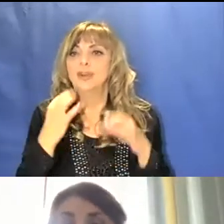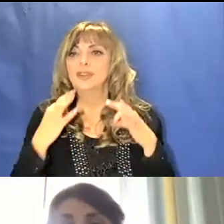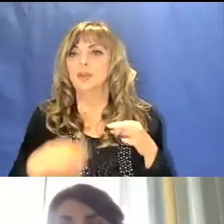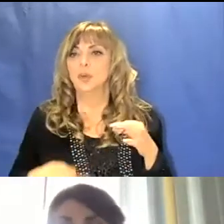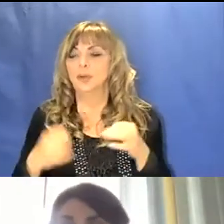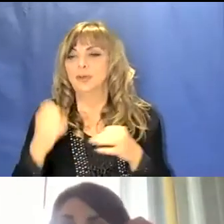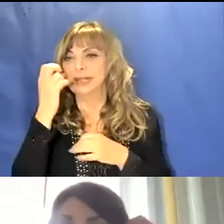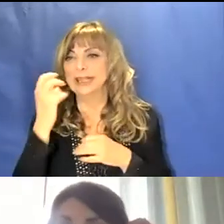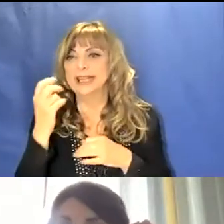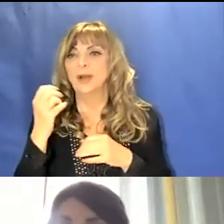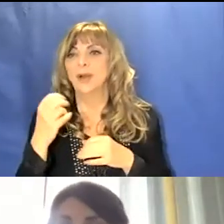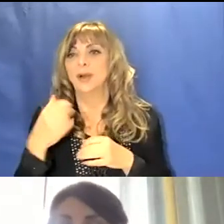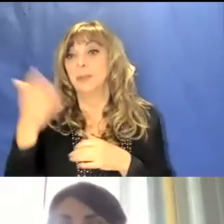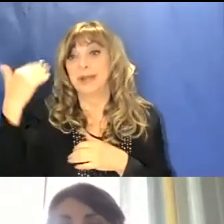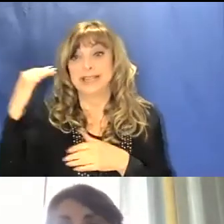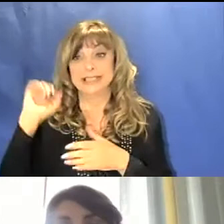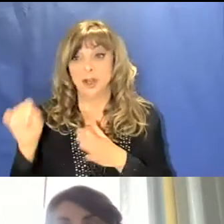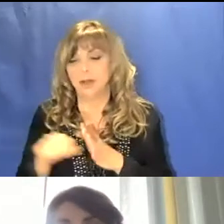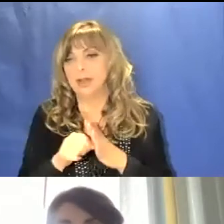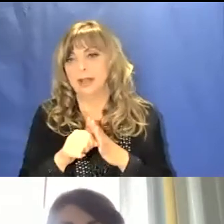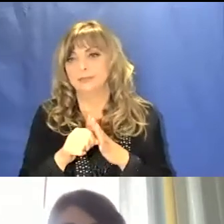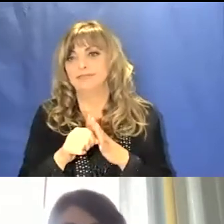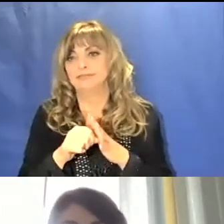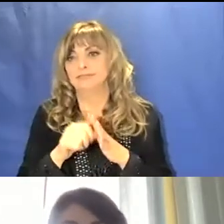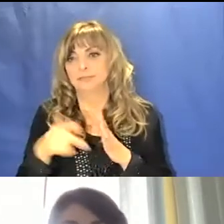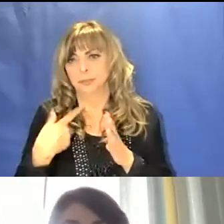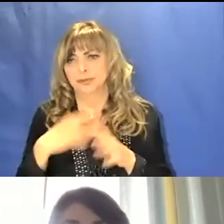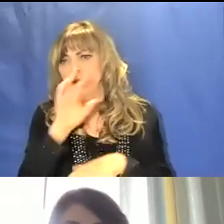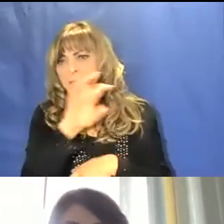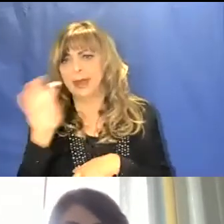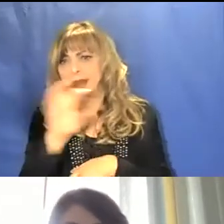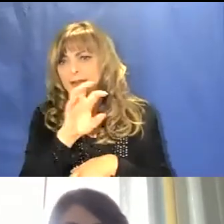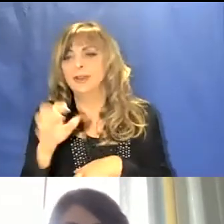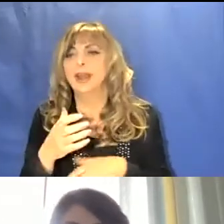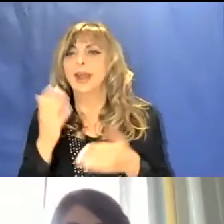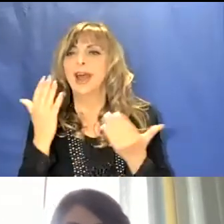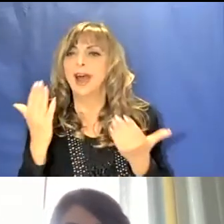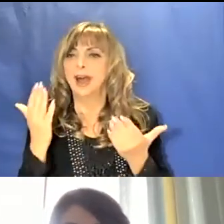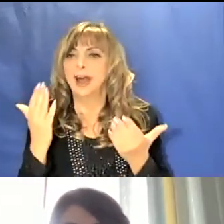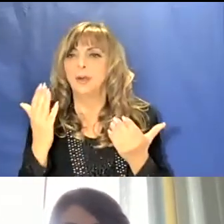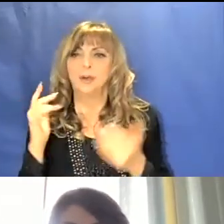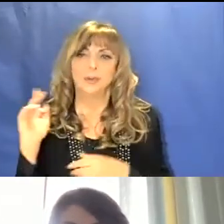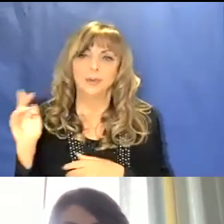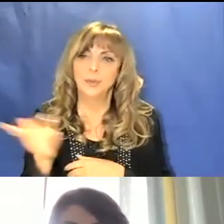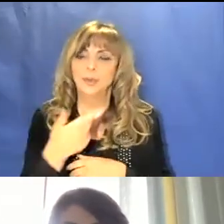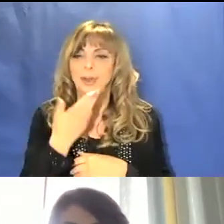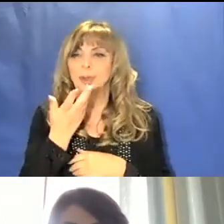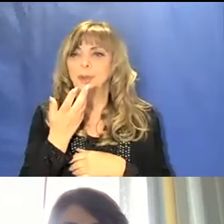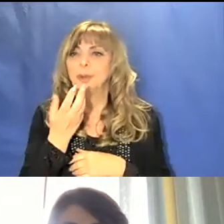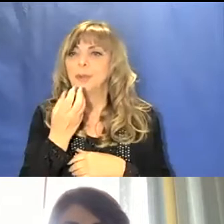che vi presenterò dopo con due immagini e auguro a tutti buon ascolto.